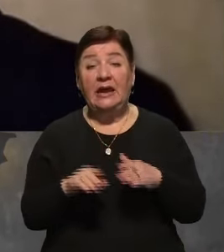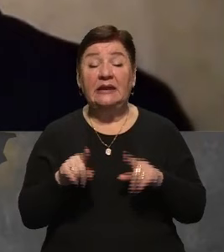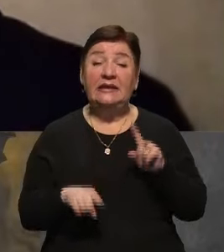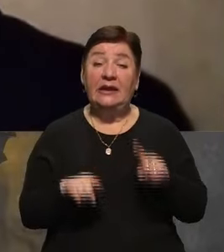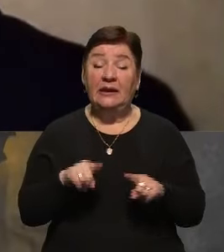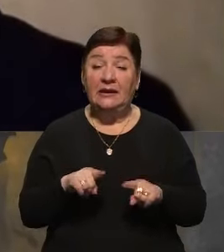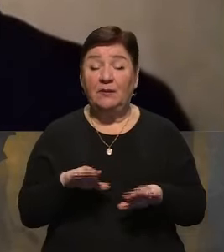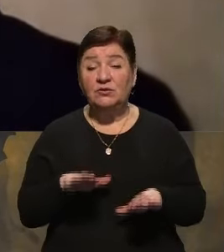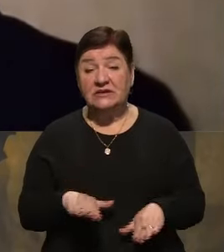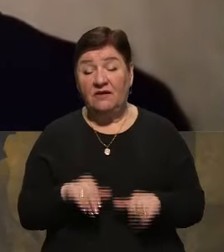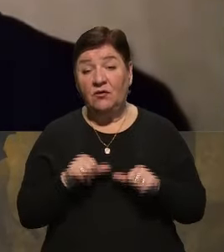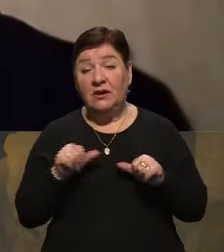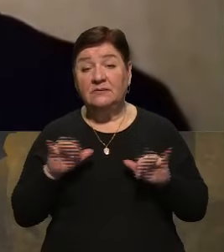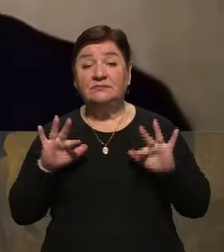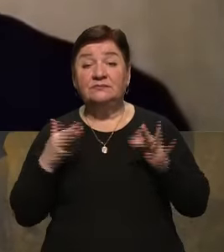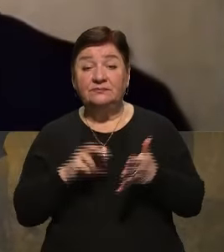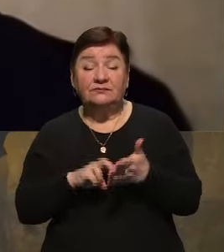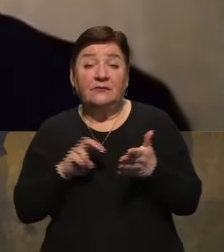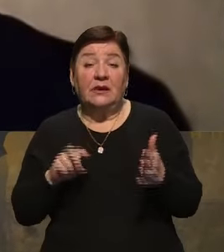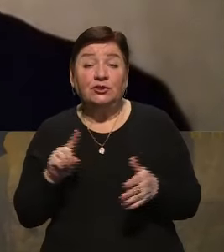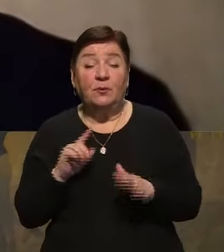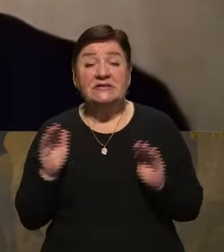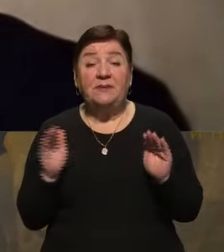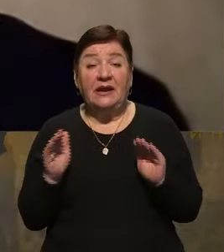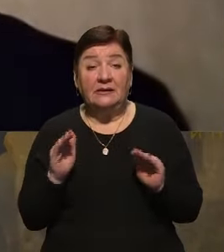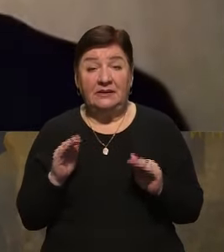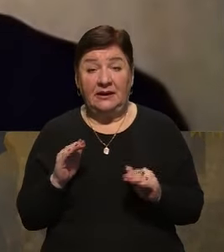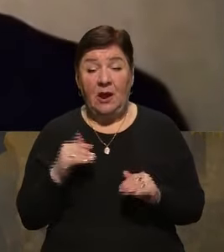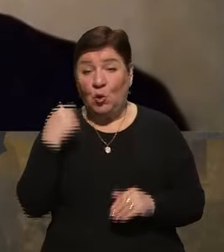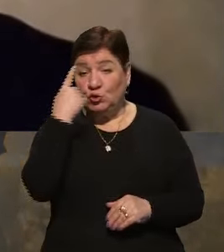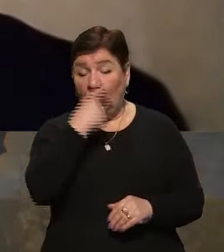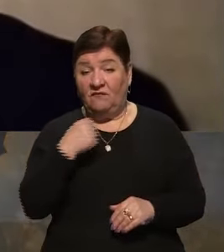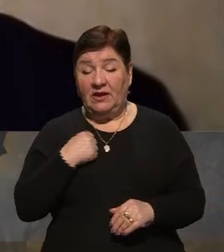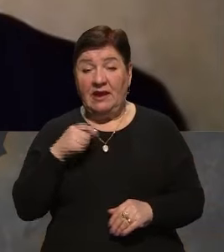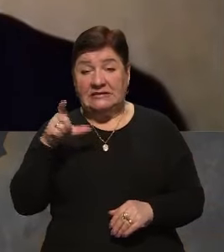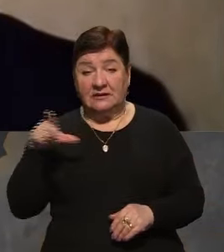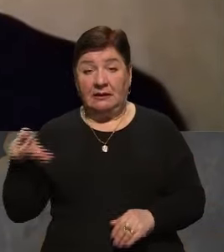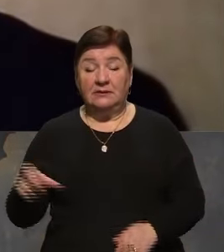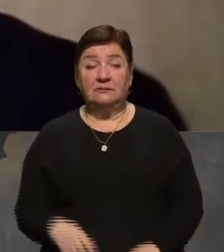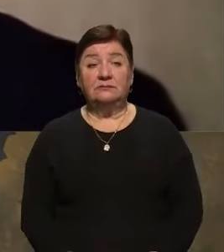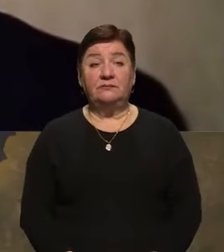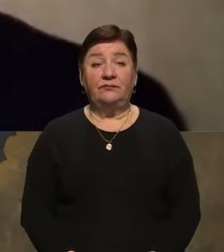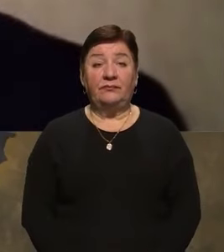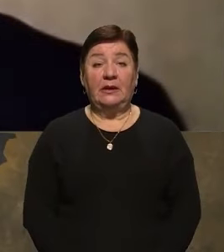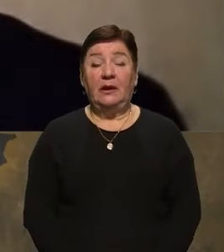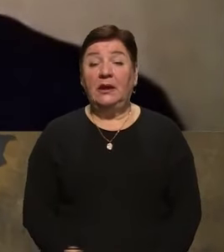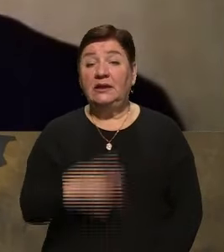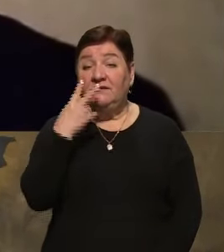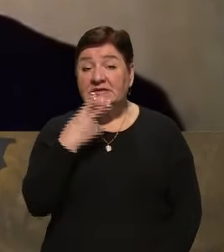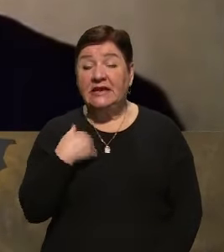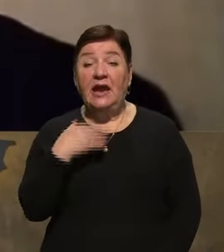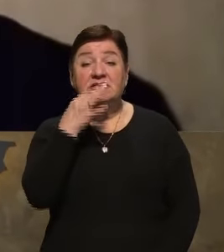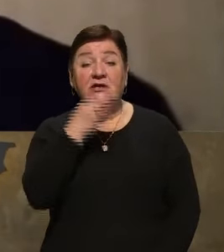іноді логічніше в окремих ситуаціях відійти, щоб зберегти особовий склад? Дивіться, я скажу так,